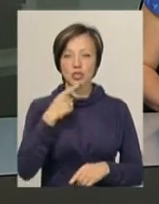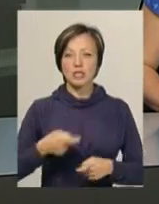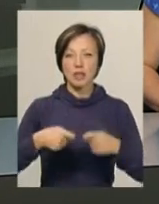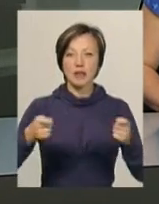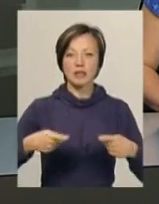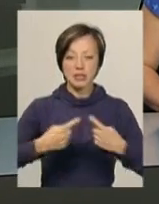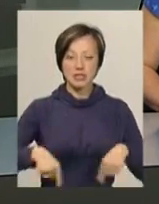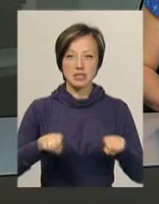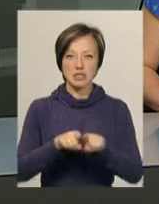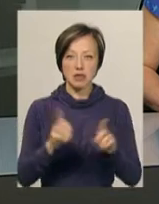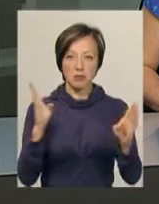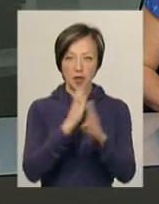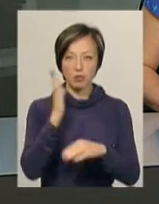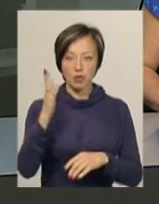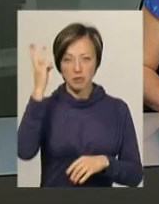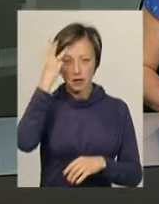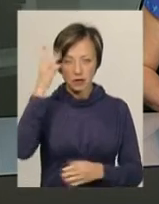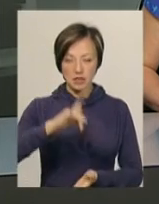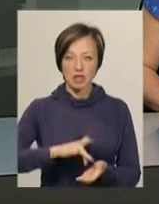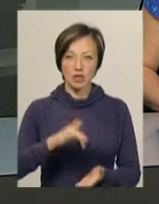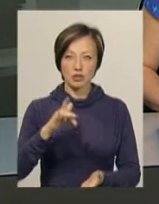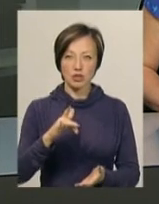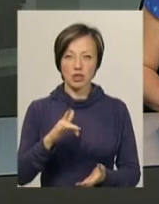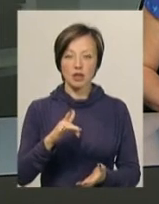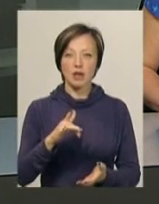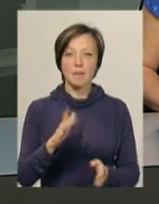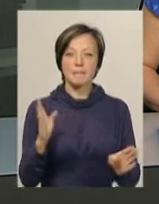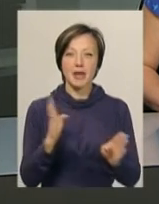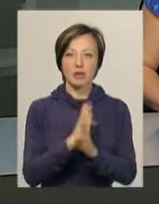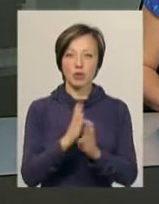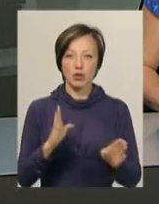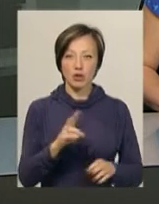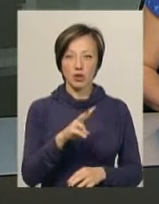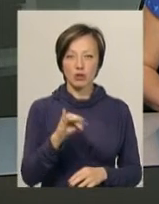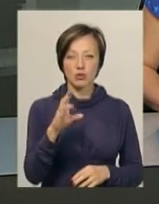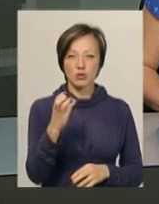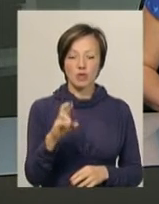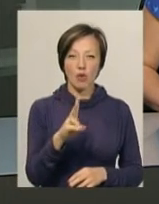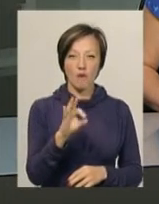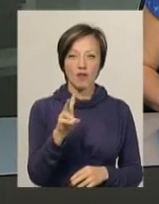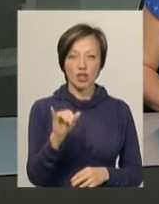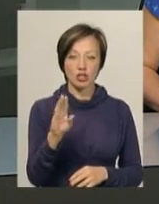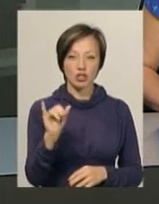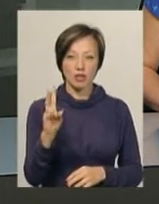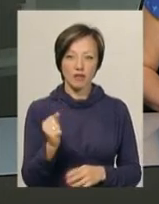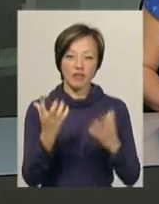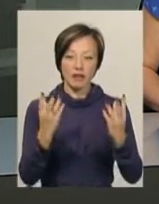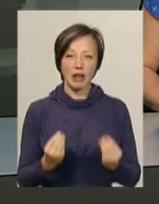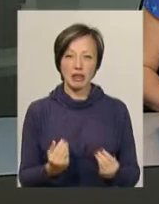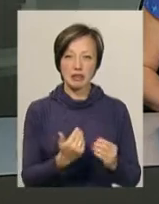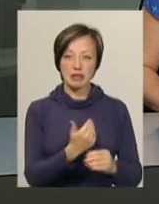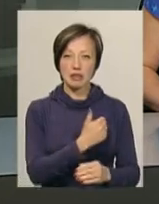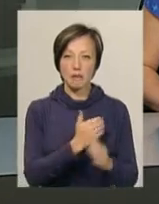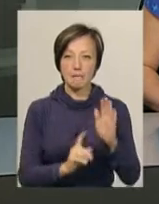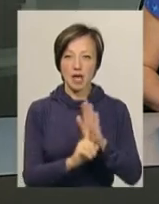завідувач сектору метеопрогнозів Хмельницького центру з гідрометеорології Люся Ковалишина. За її словами, в день температура повітря